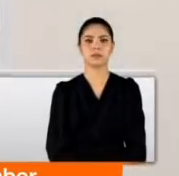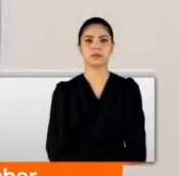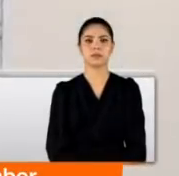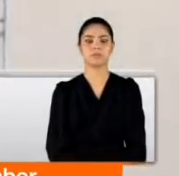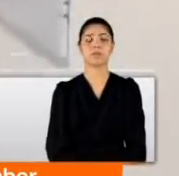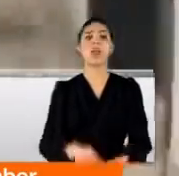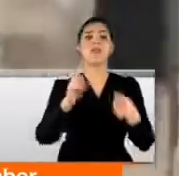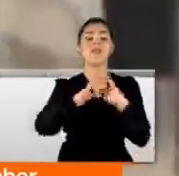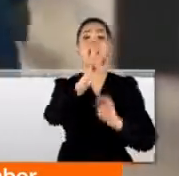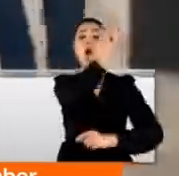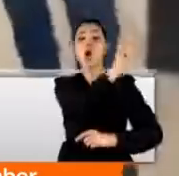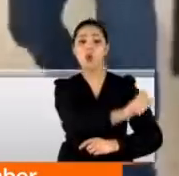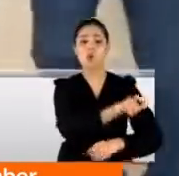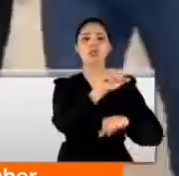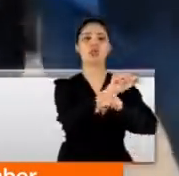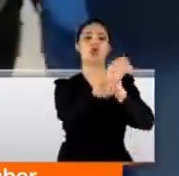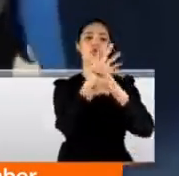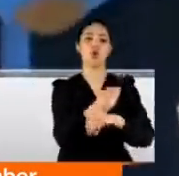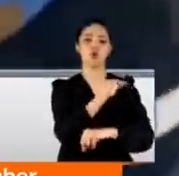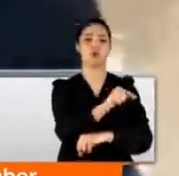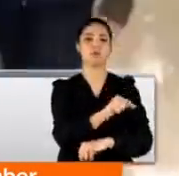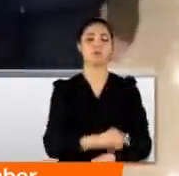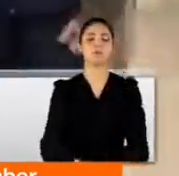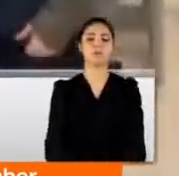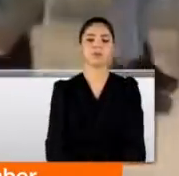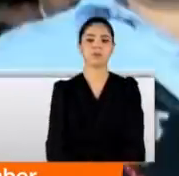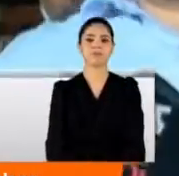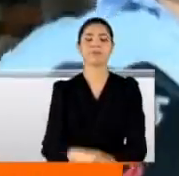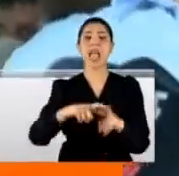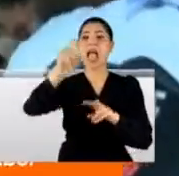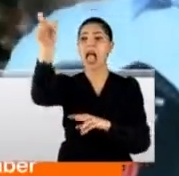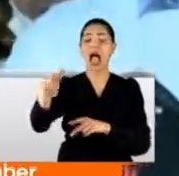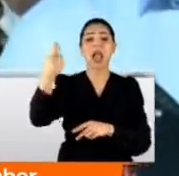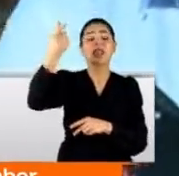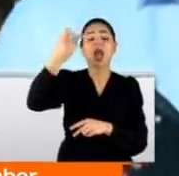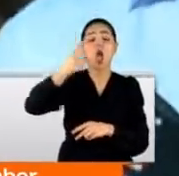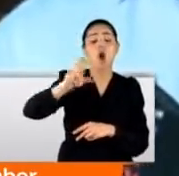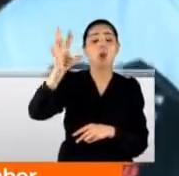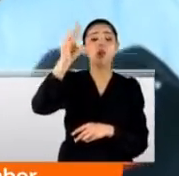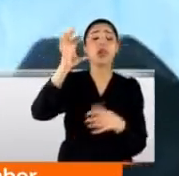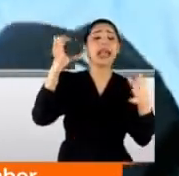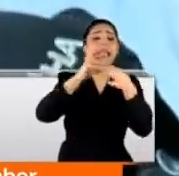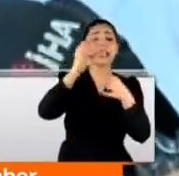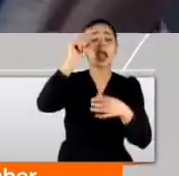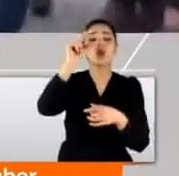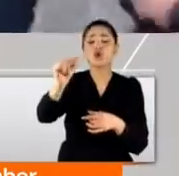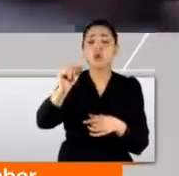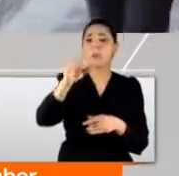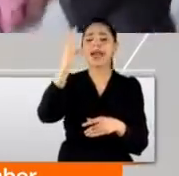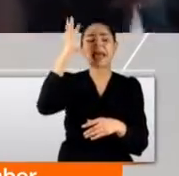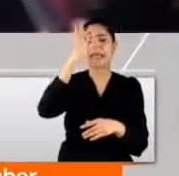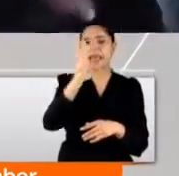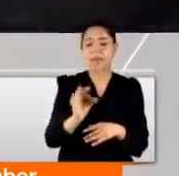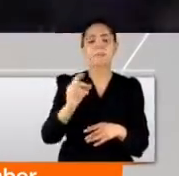Ve Ümit Can Uygun tutuklandı. Aleyna Çakır'ın ölümüyle ilgili tüm şüphelerin üzerinde toplandığı